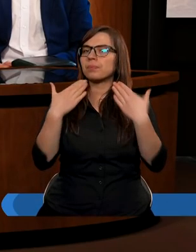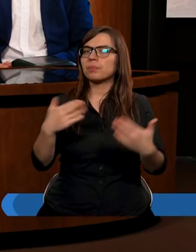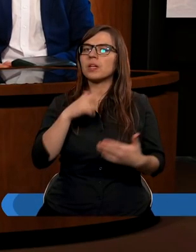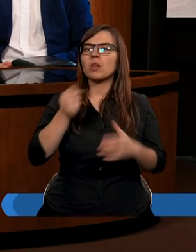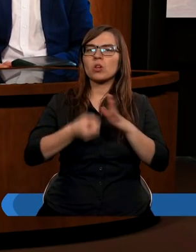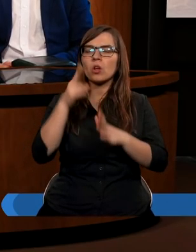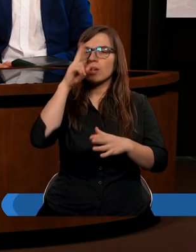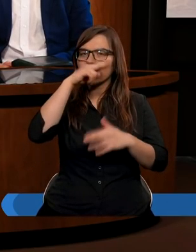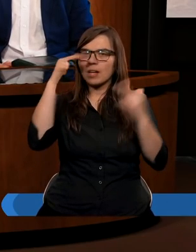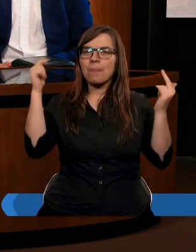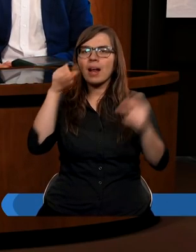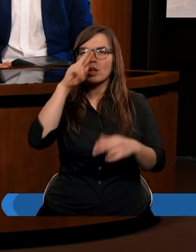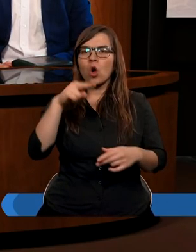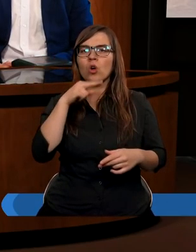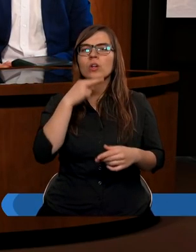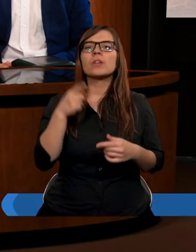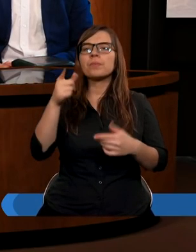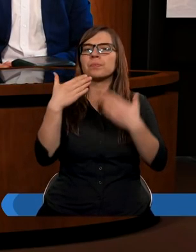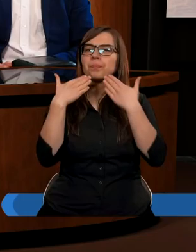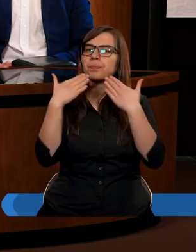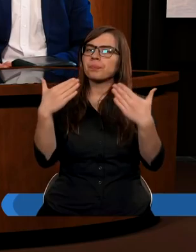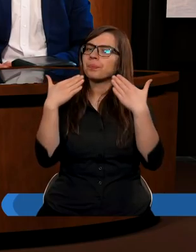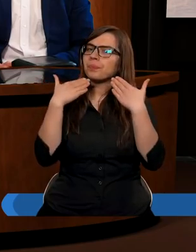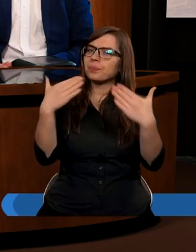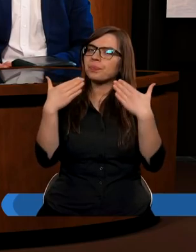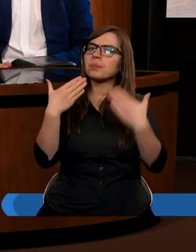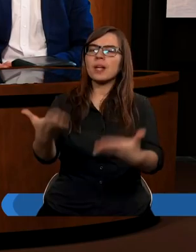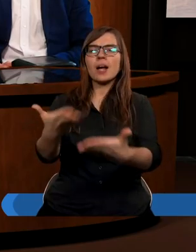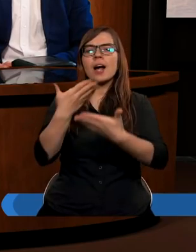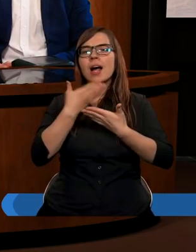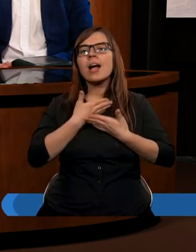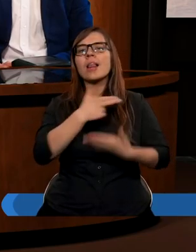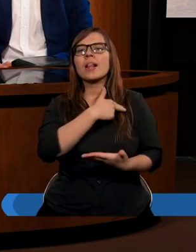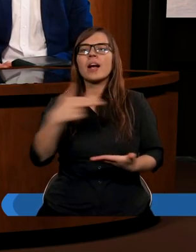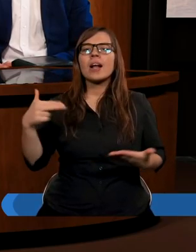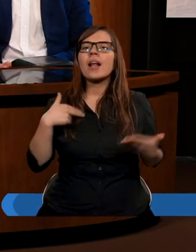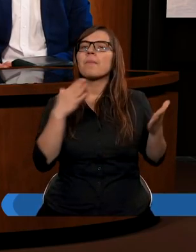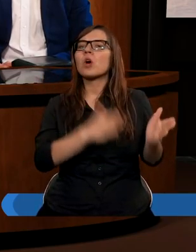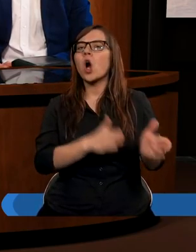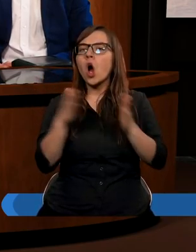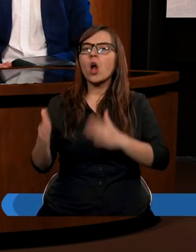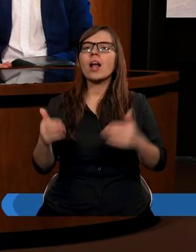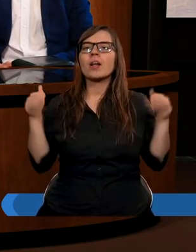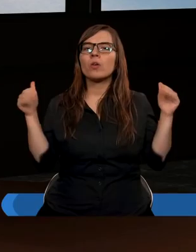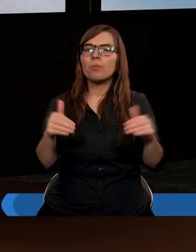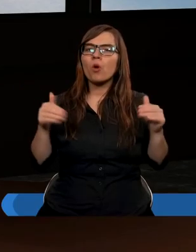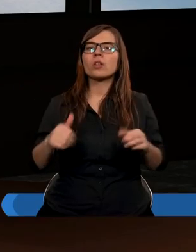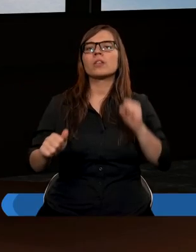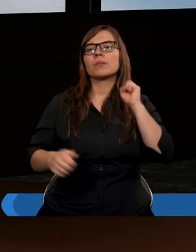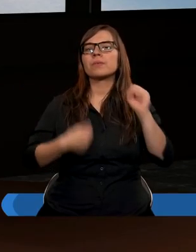który mieszkasz w niebie, chcę Ci podziękować za to, że dajesz nam kolejną możliwość, żebyśmy